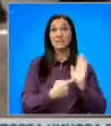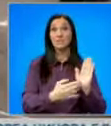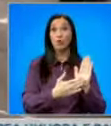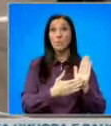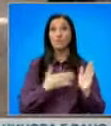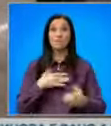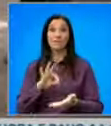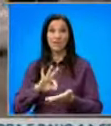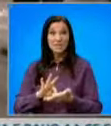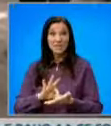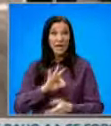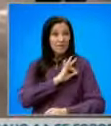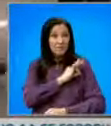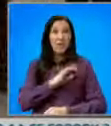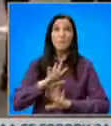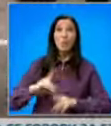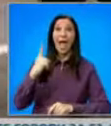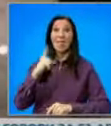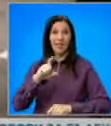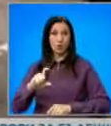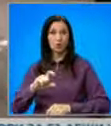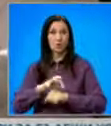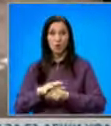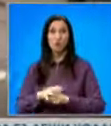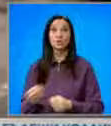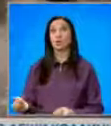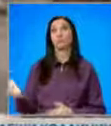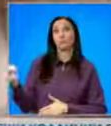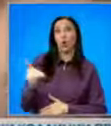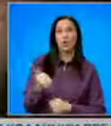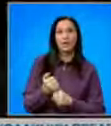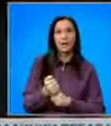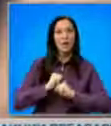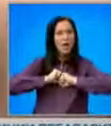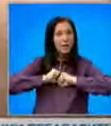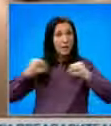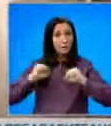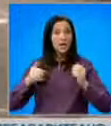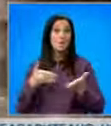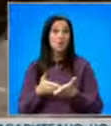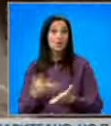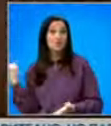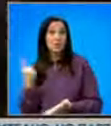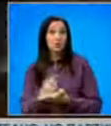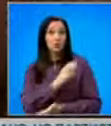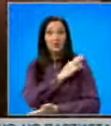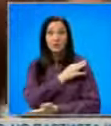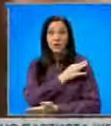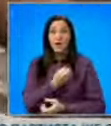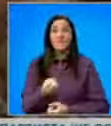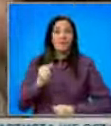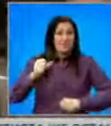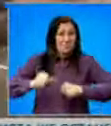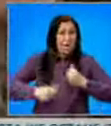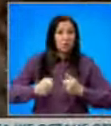са вакцинирани с поне една доза срещу COVID-19 за да се явят на работа. Демонстрантите срещу задължителното иммунизиране в изблик на